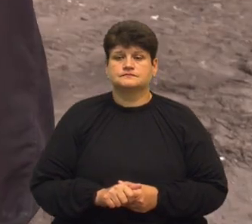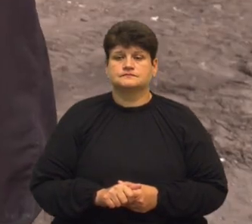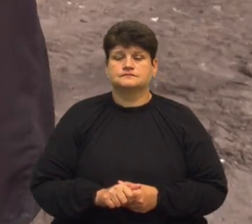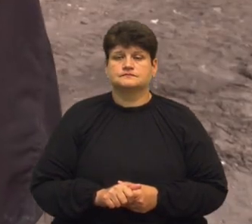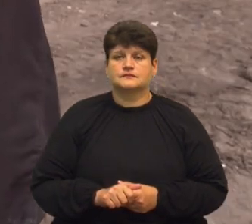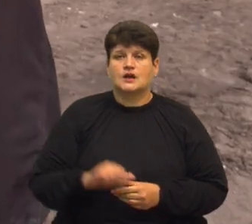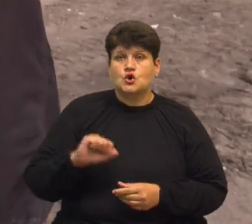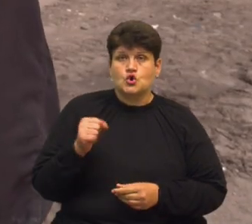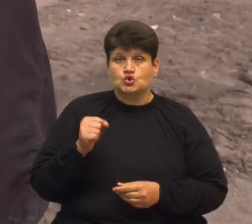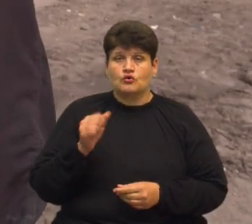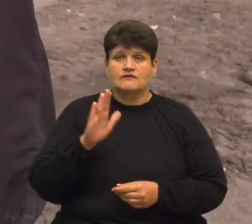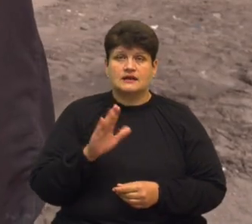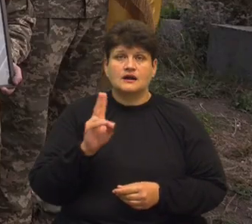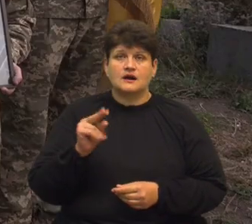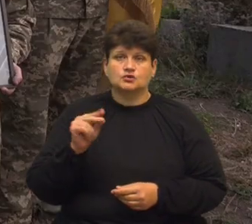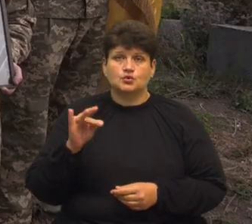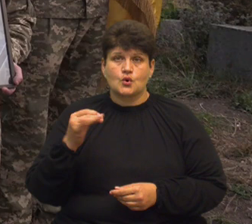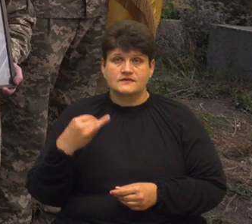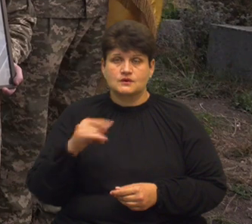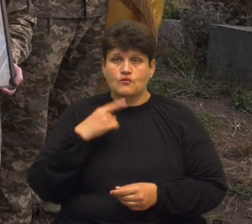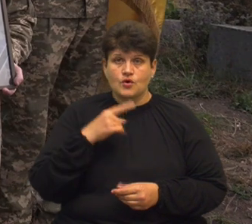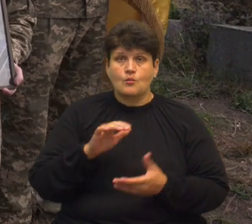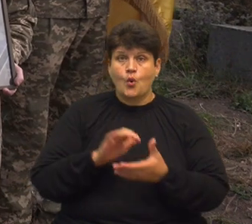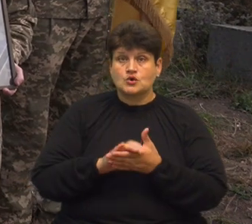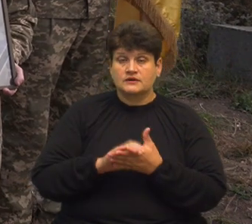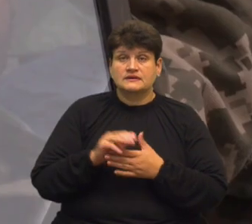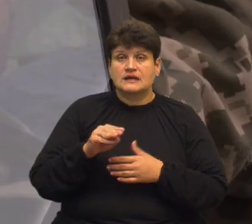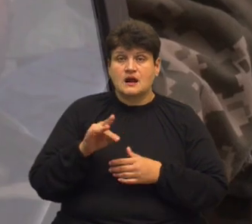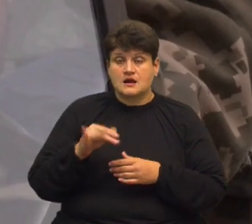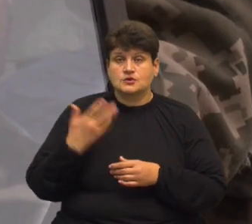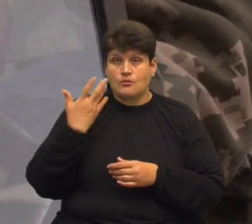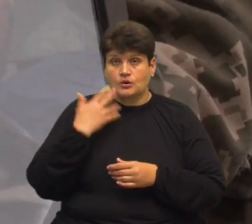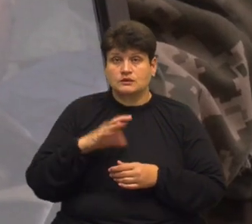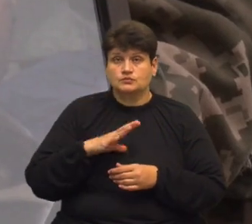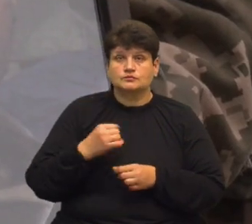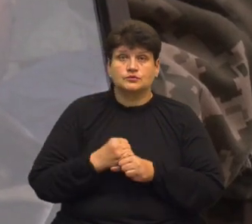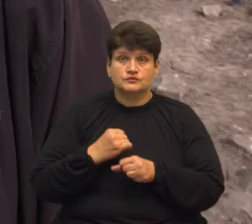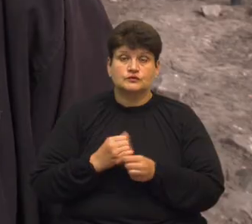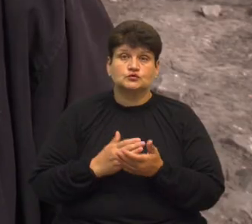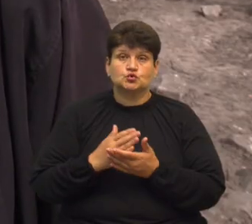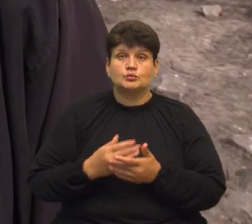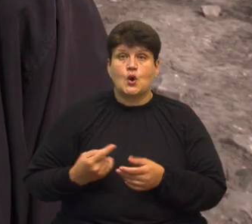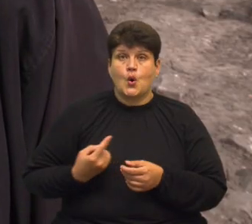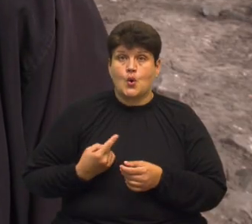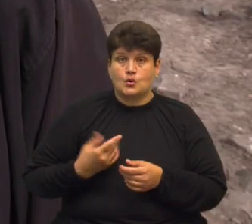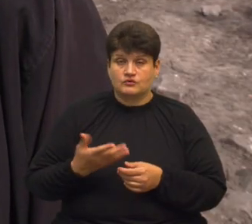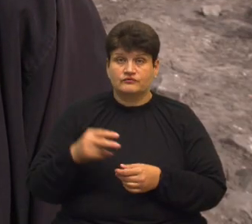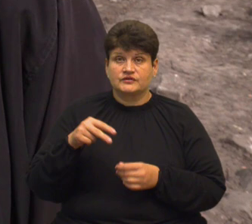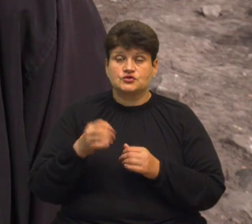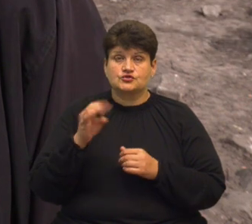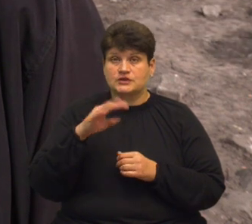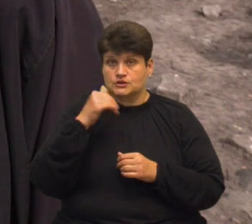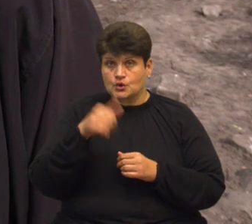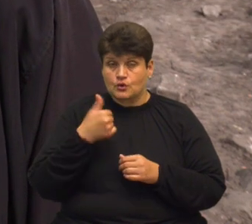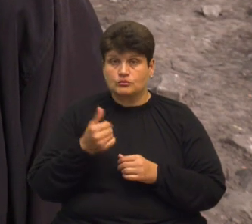Друг загиблого Валерій Кочаровський розповідає, познайомився із Тарасом, коли він працював у компанії служби охорони. У 2014 році пішов